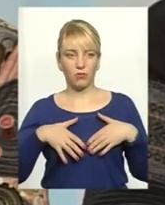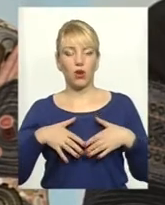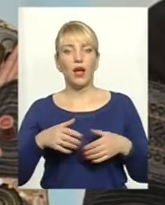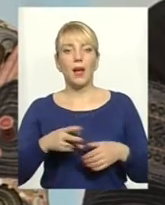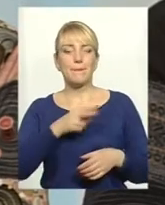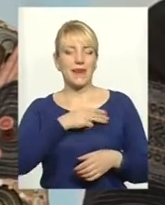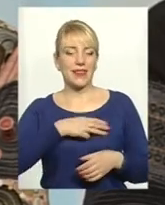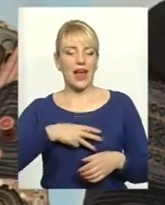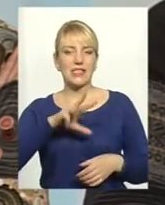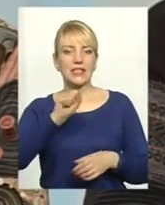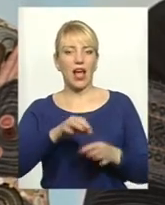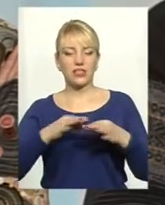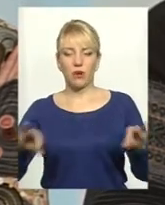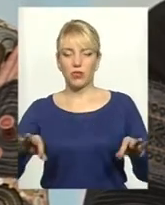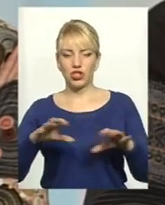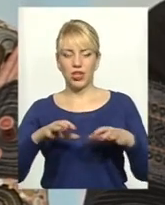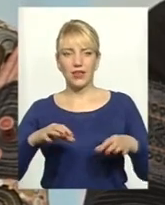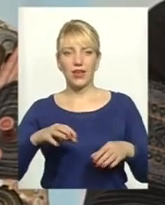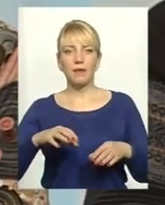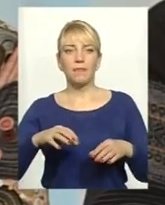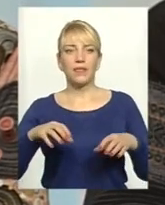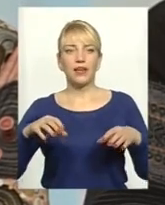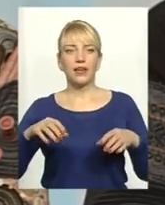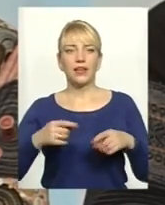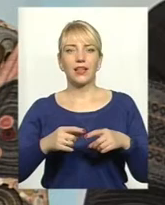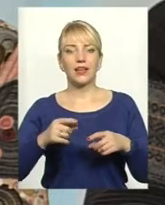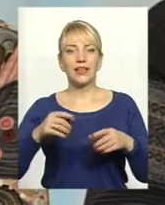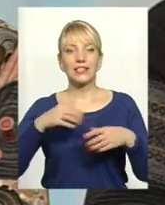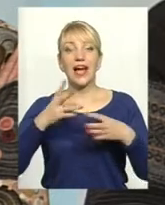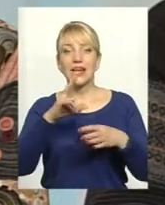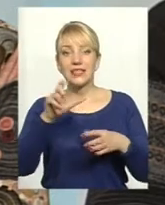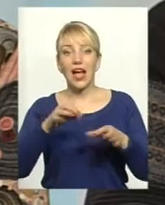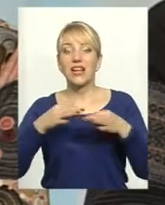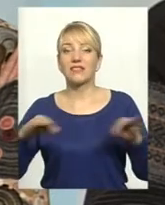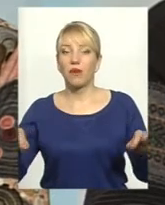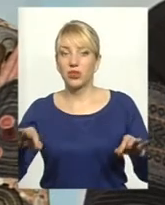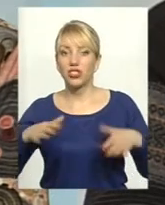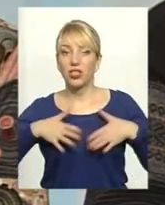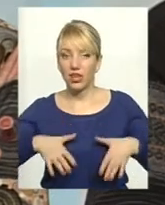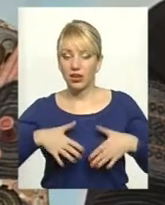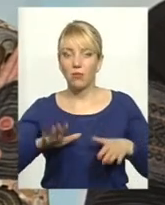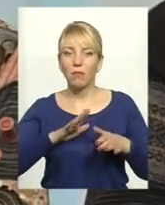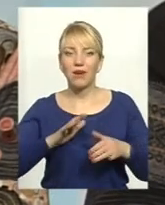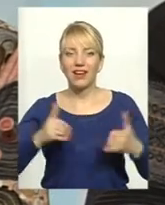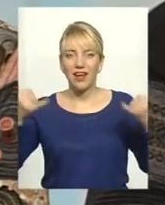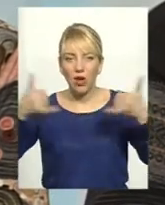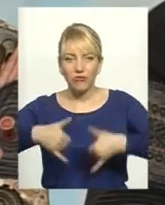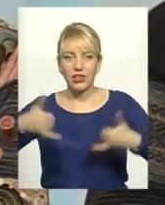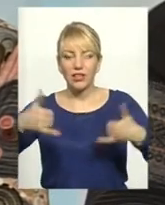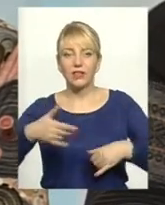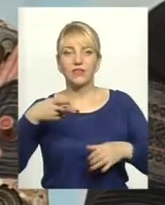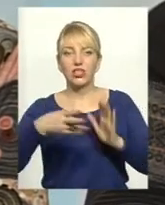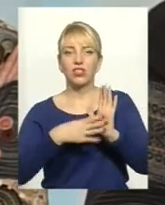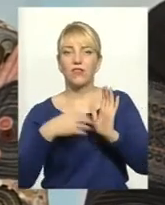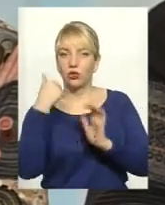за освобождення Криму були відлиті ще в 2009 році в Росії. Тому ми все одно до того би прийшли. Півтора року ще Янукович